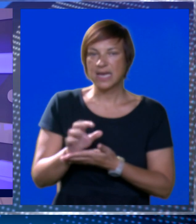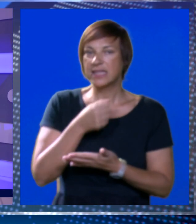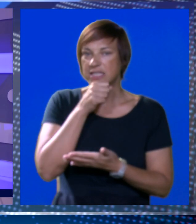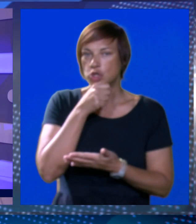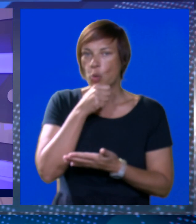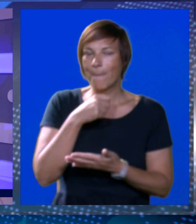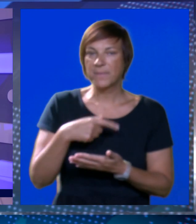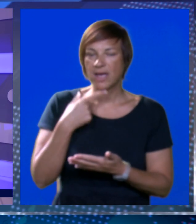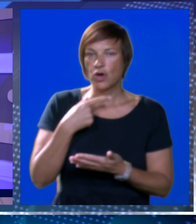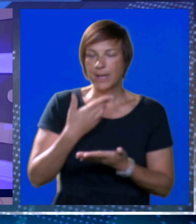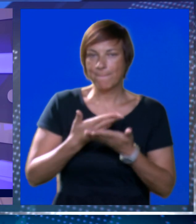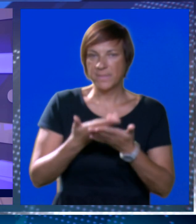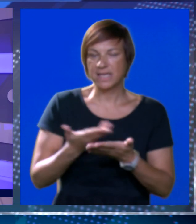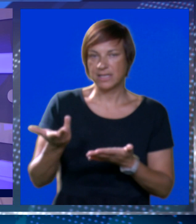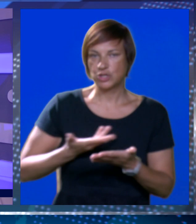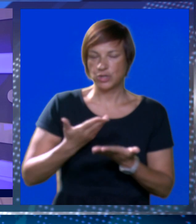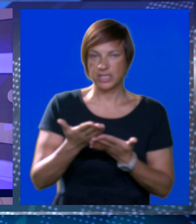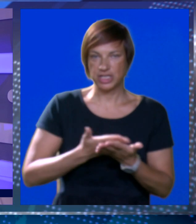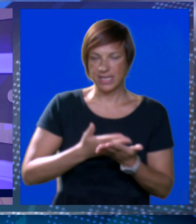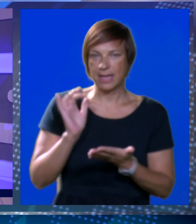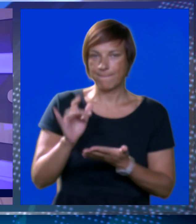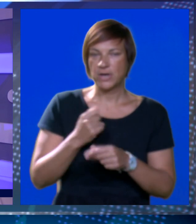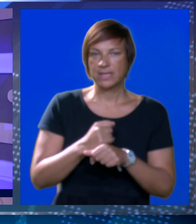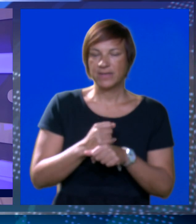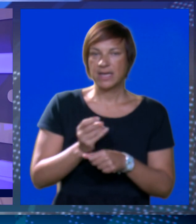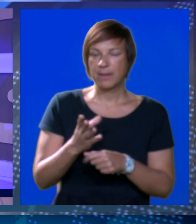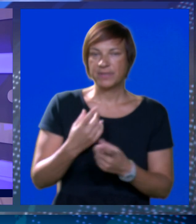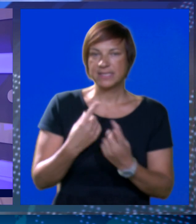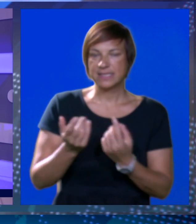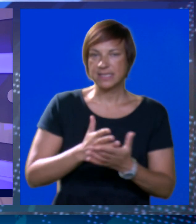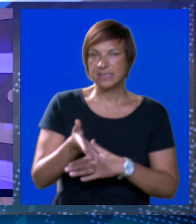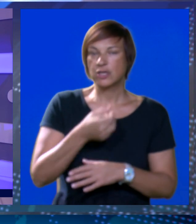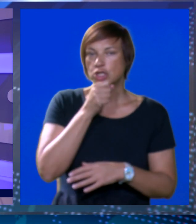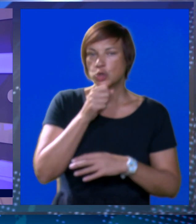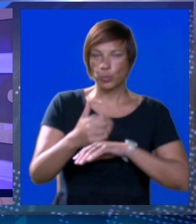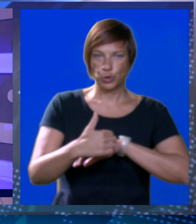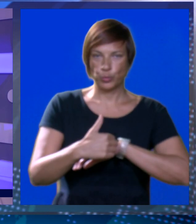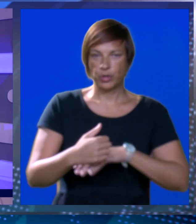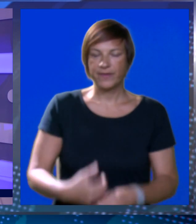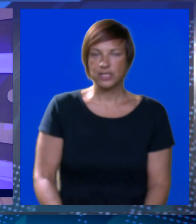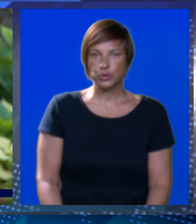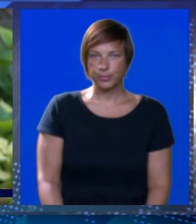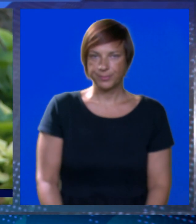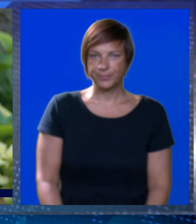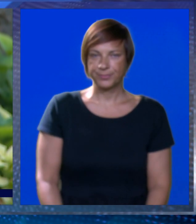stranke župke. Oni pak predlažu donošenje deklaracije protiv gradnje brze ceste kroz župu Dubrovačku.